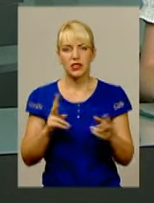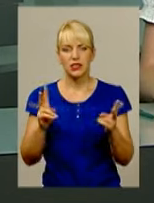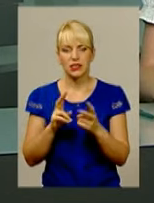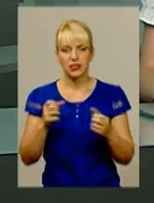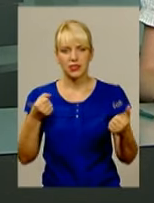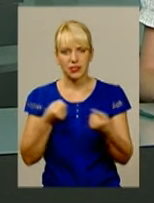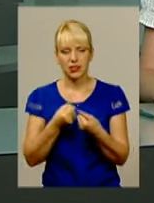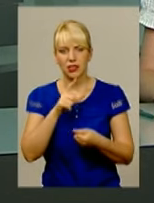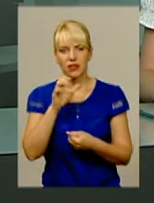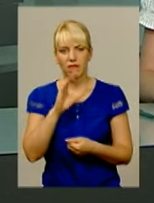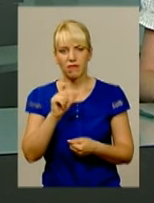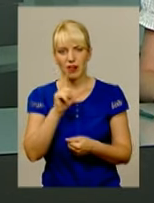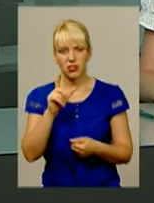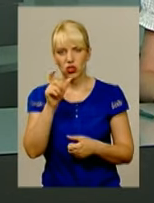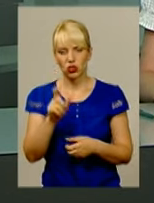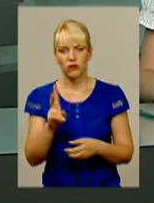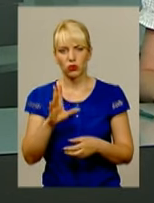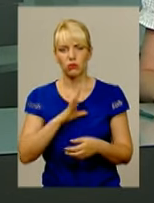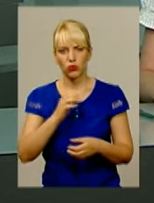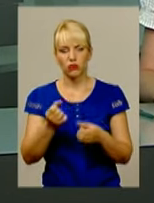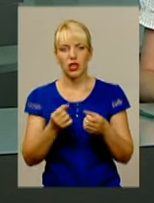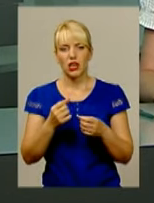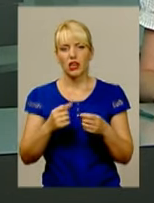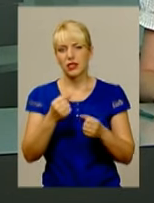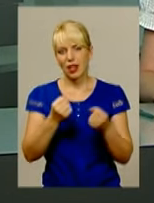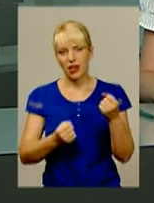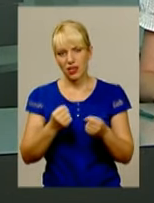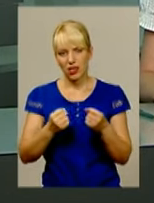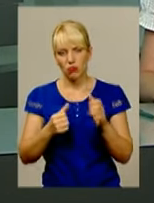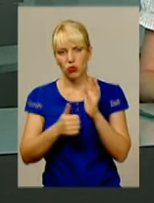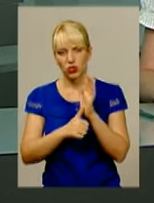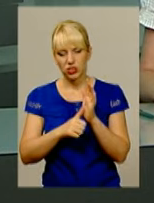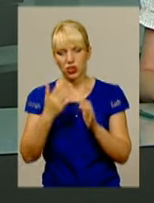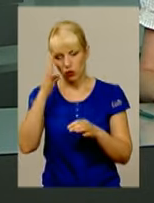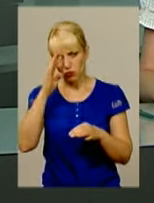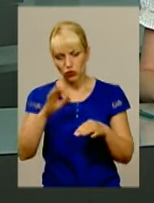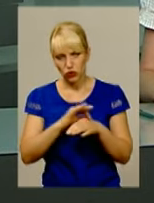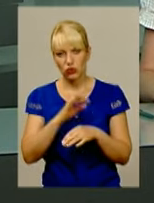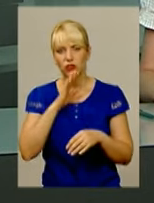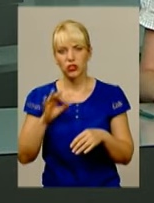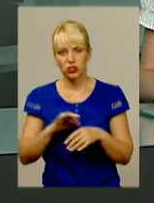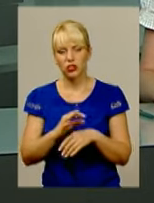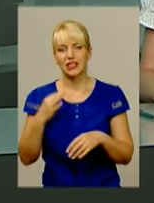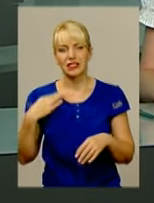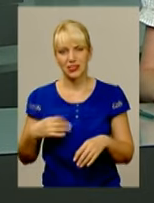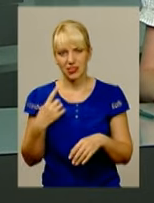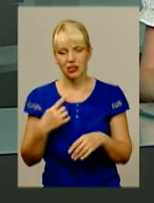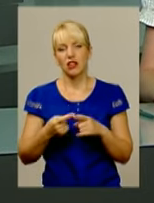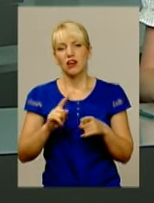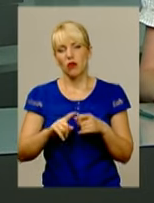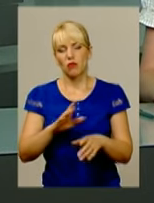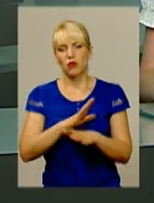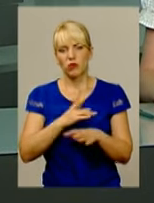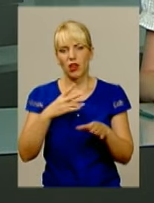Чоловік, який був за кермом шістки, його дружина та однорічний син загинули на місці. Підозрюваний у здійсненні ДТП, 23